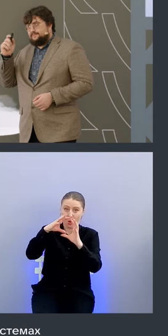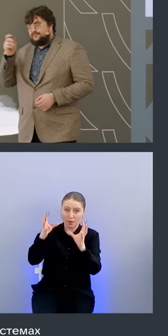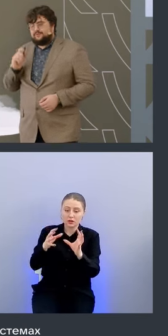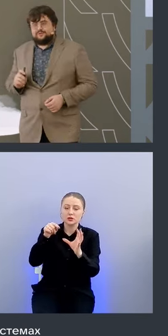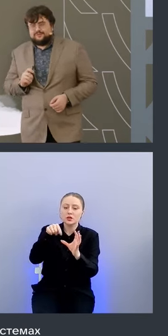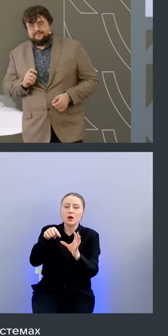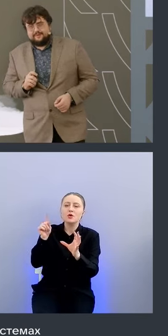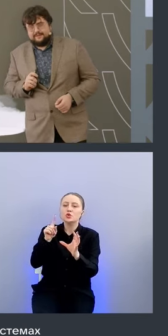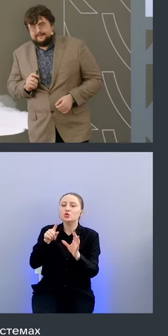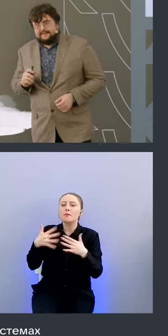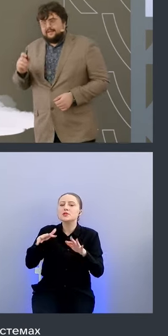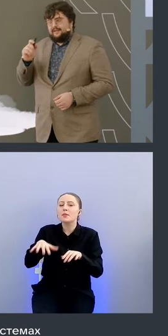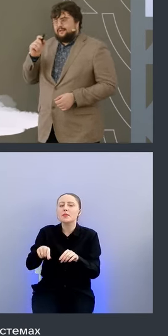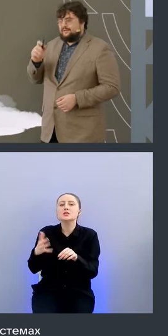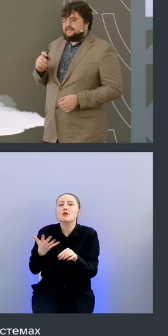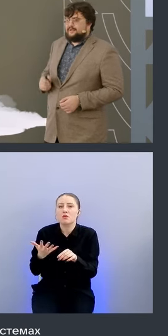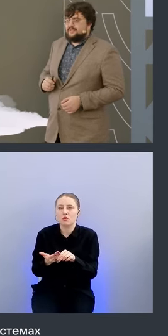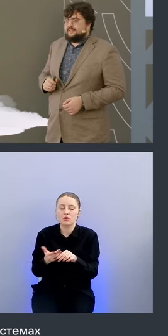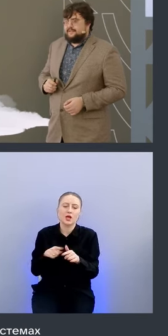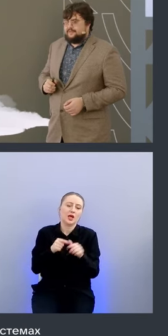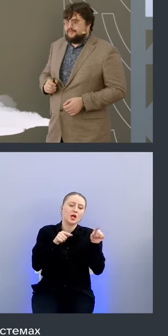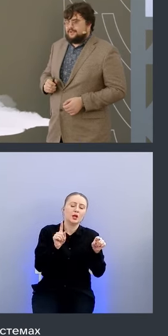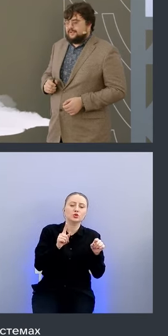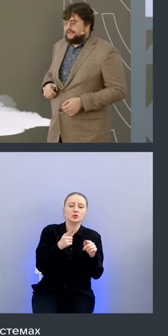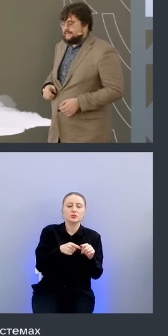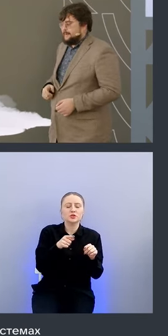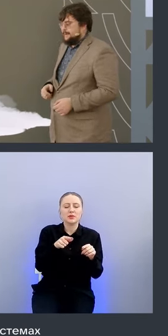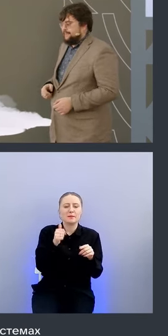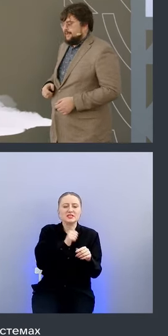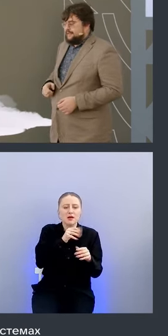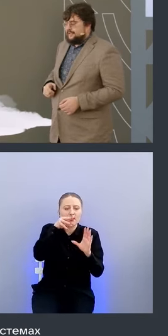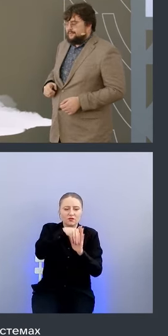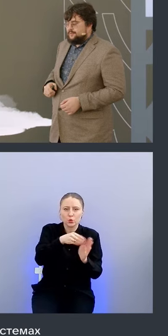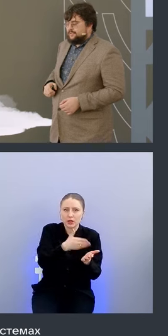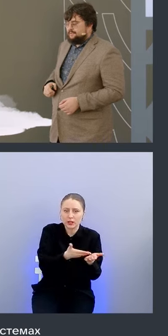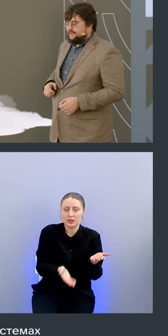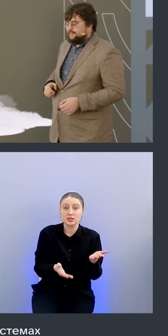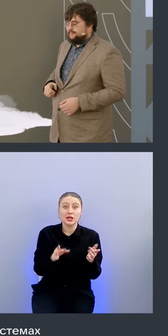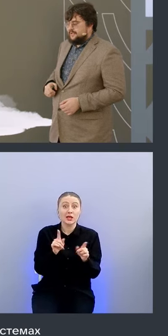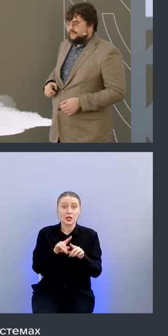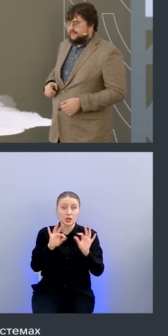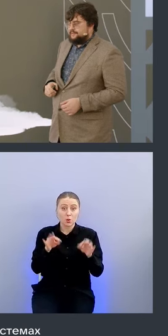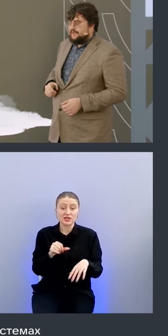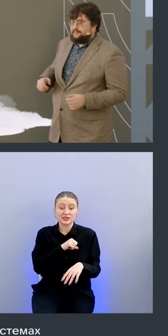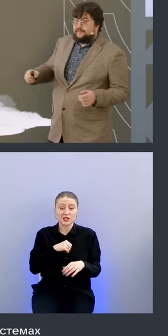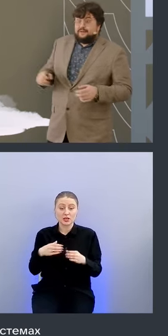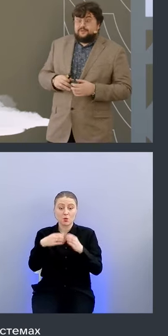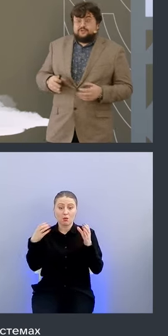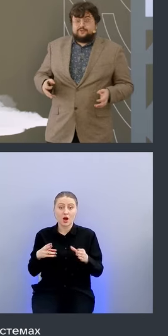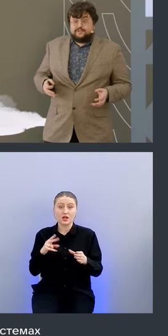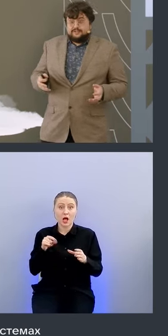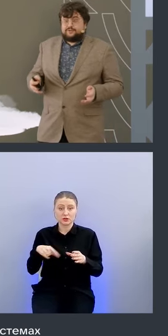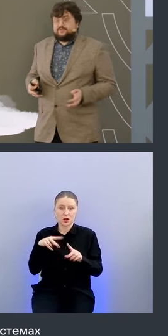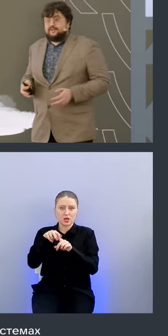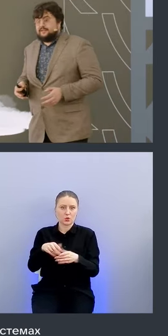там то то уязвимо да или у вас там какие-то секреты внутри хранятся таким образом на самом кластере мы не проверяем